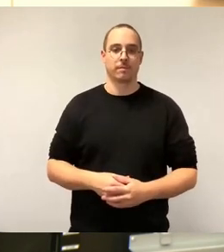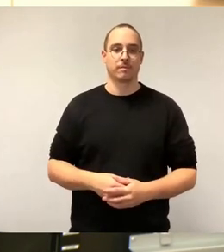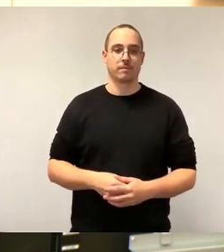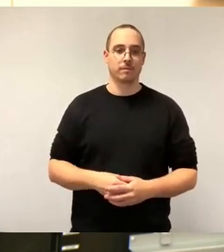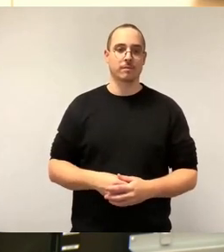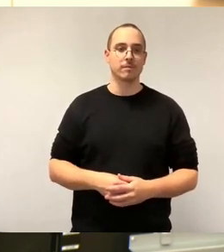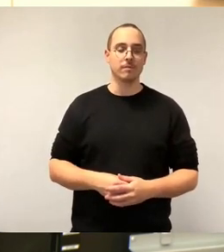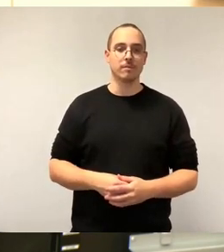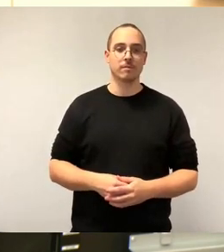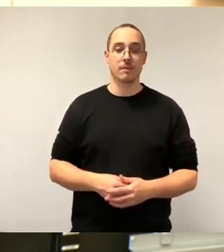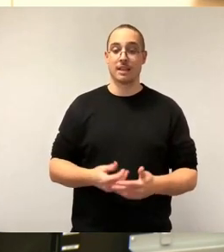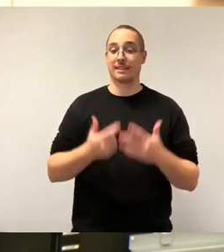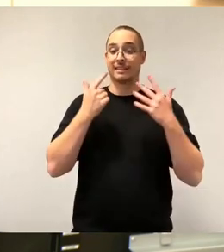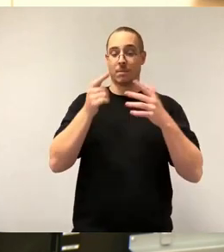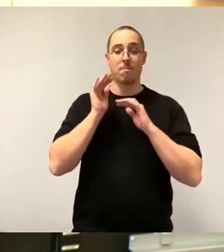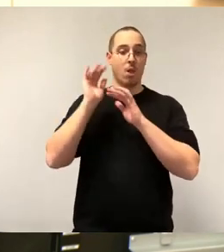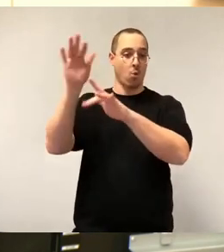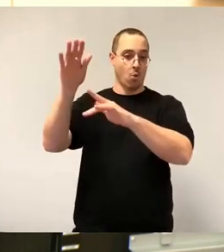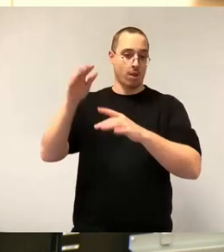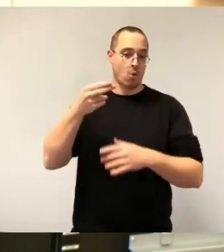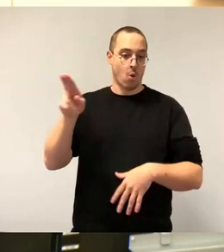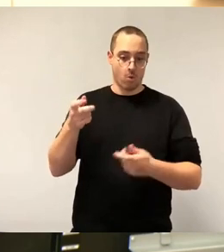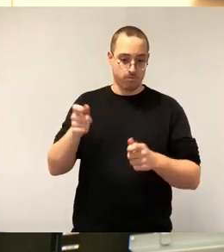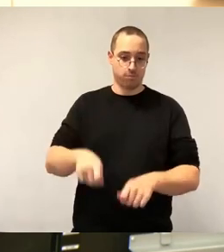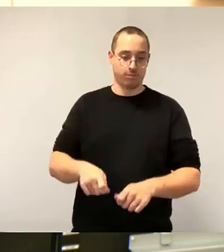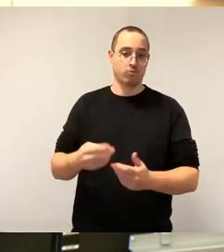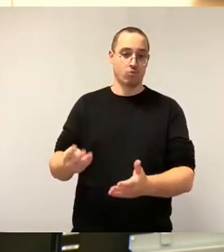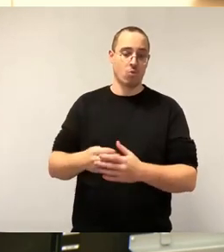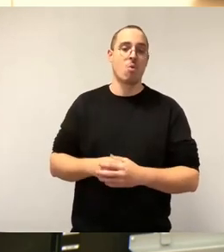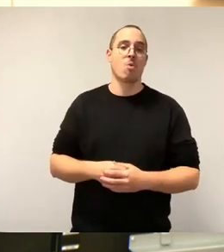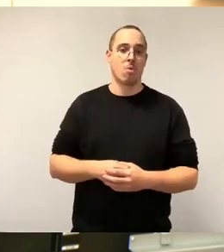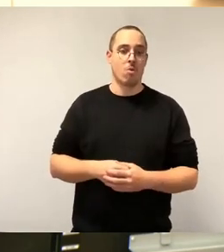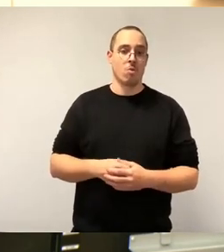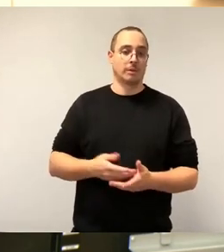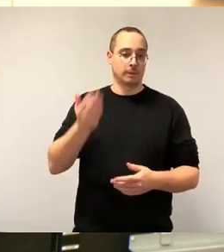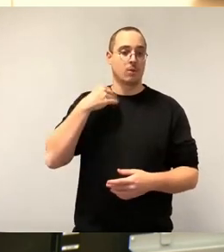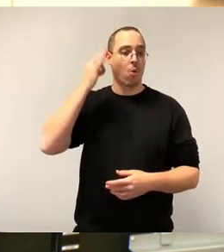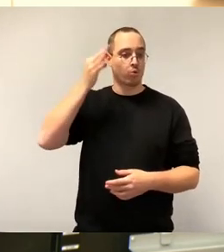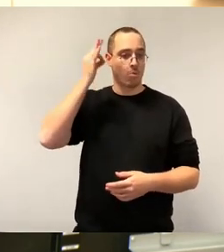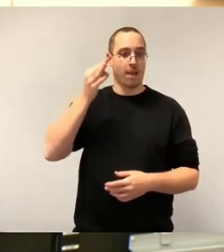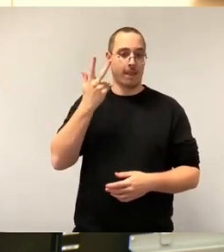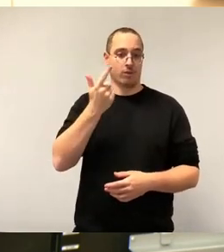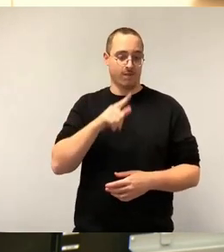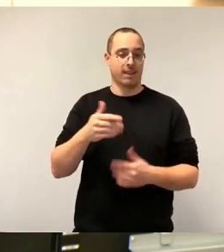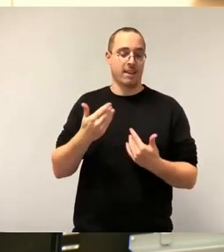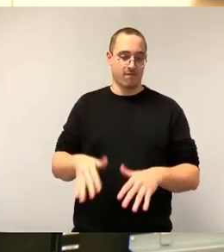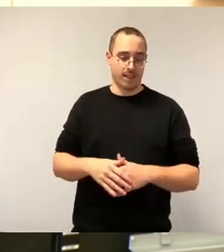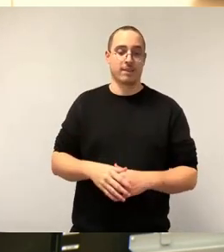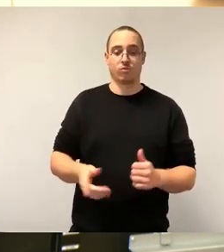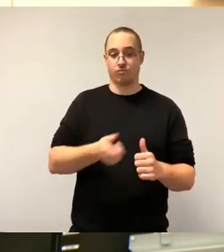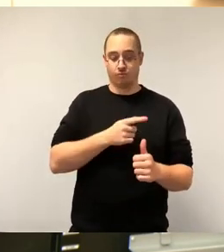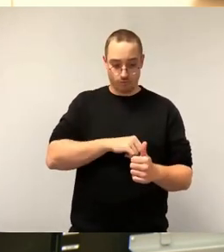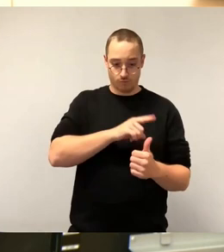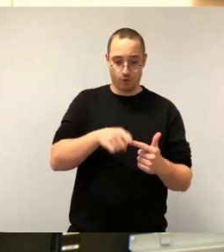Verhandlungsergebnis mit der Vonovia Ende Oktober 2023 und die folgende Abwicklung des Onboardings und Integrationsprozesses